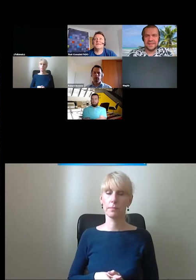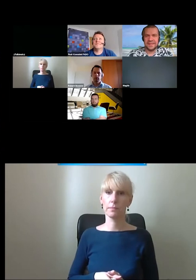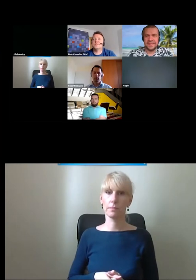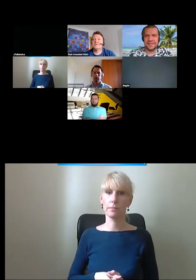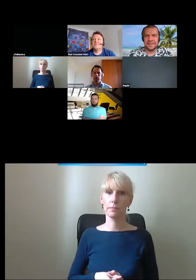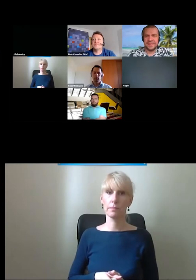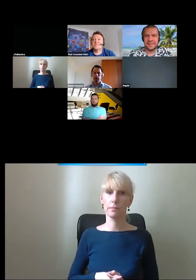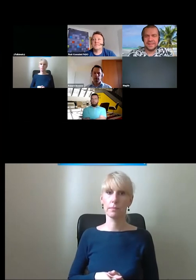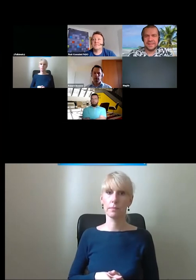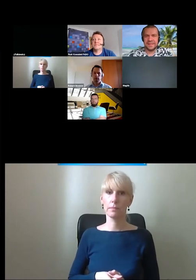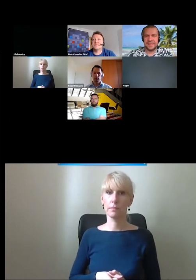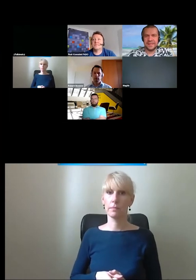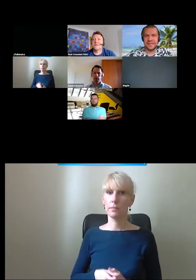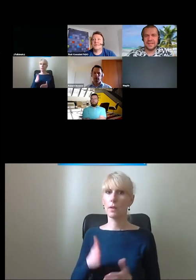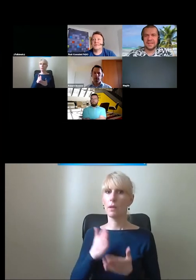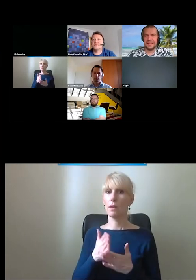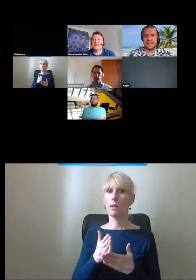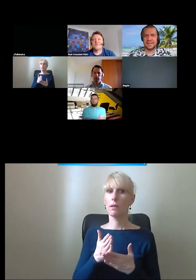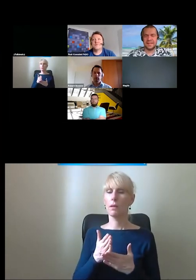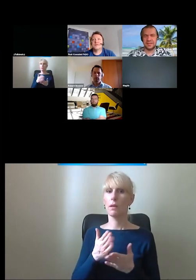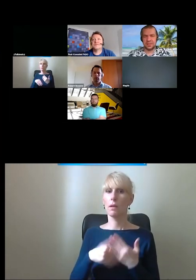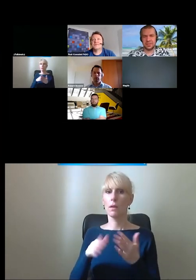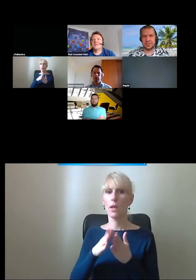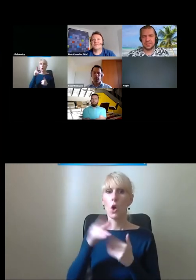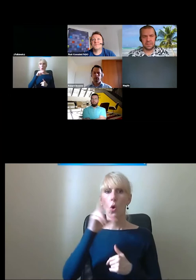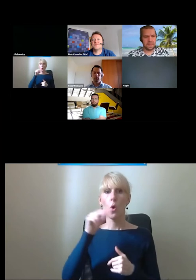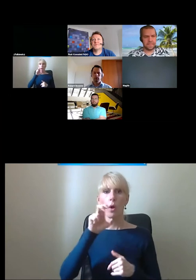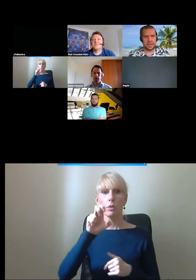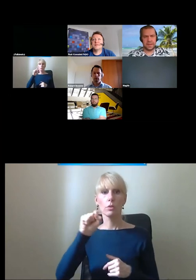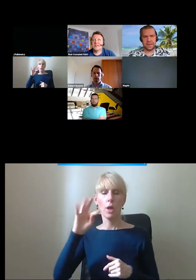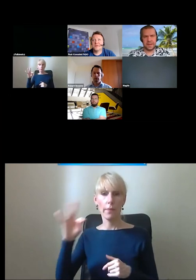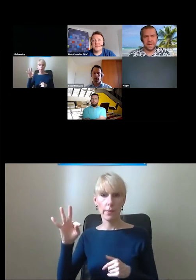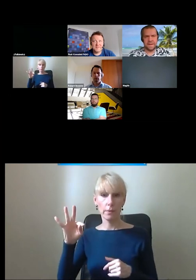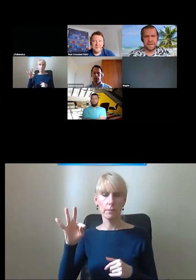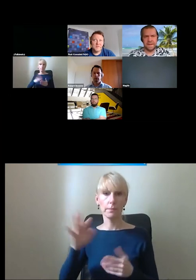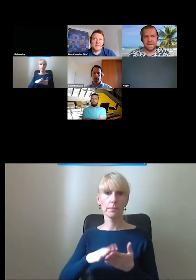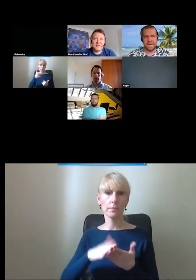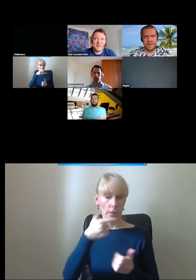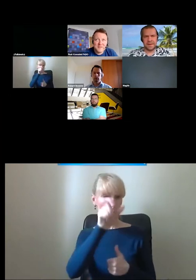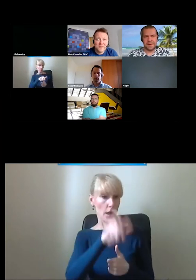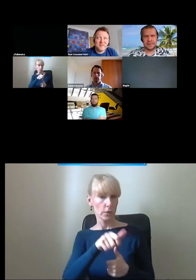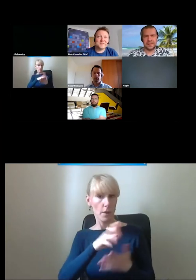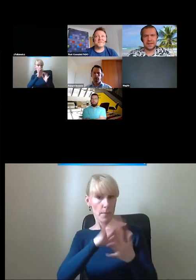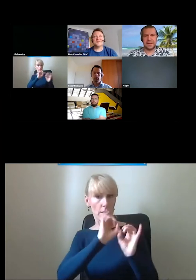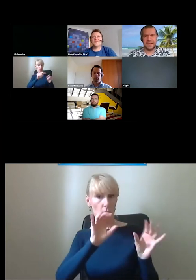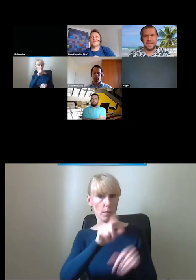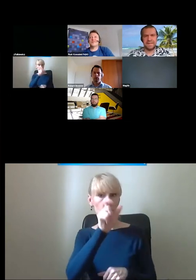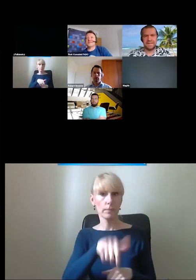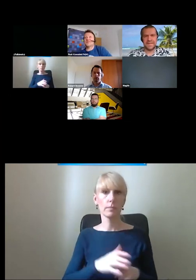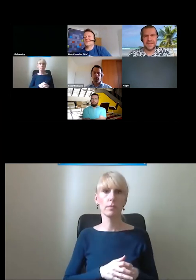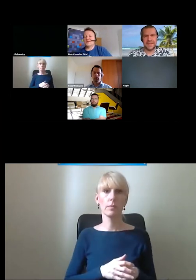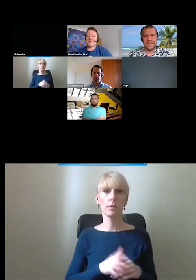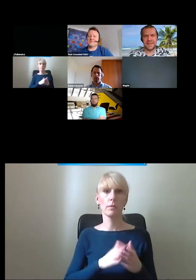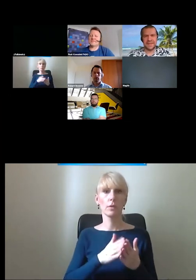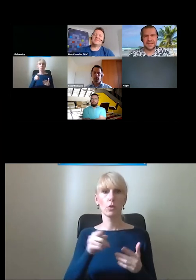Ja przeczytam komentarze z czatu, jakie się w międzyczasie pojawiły. Dla Ciebie, informacyjnie, pracownicy ochrony